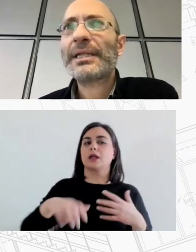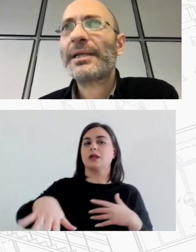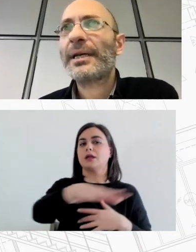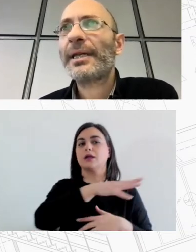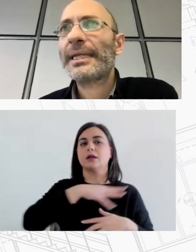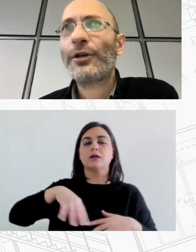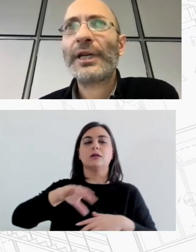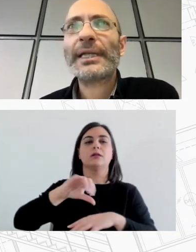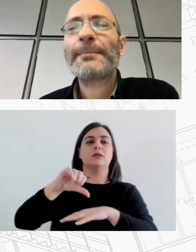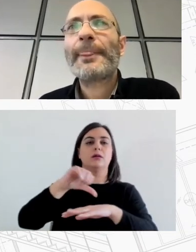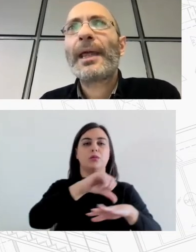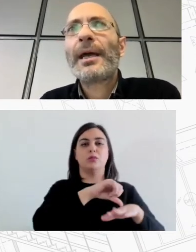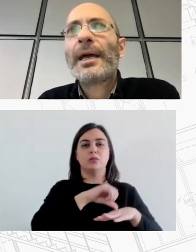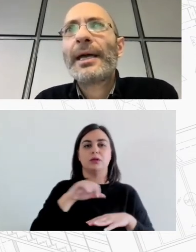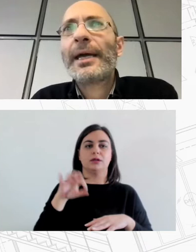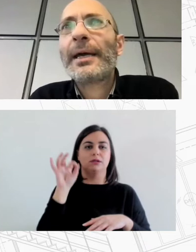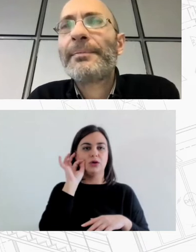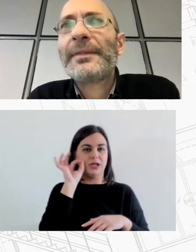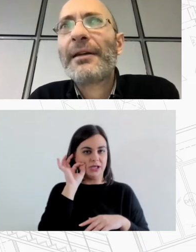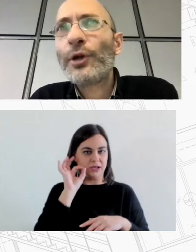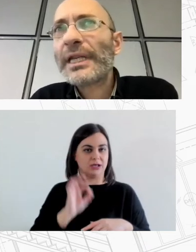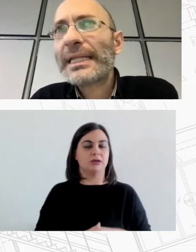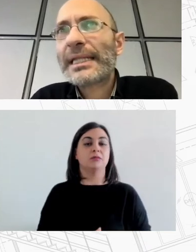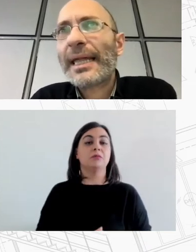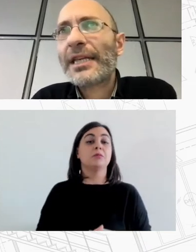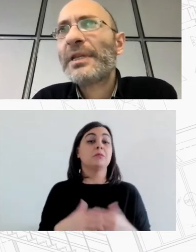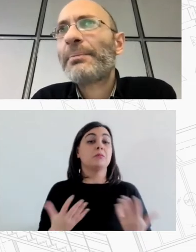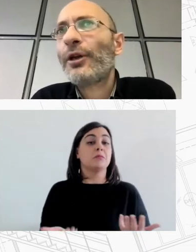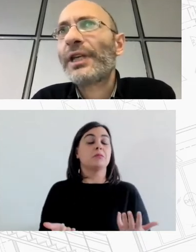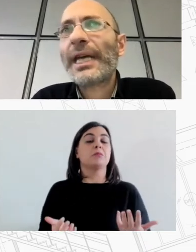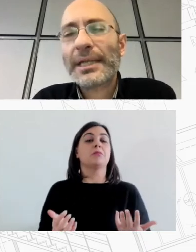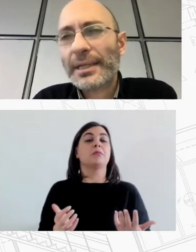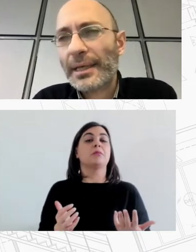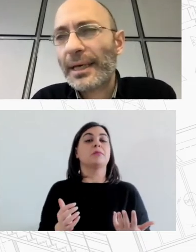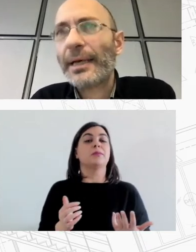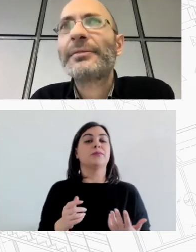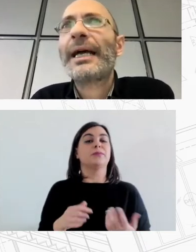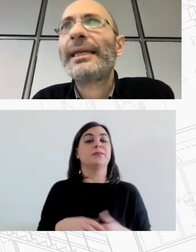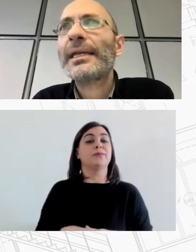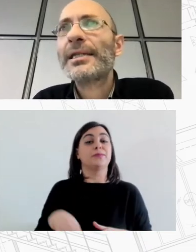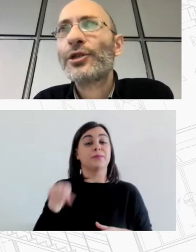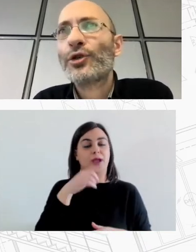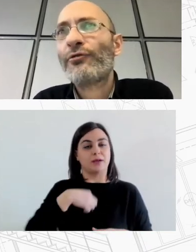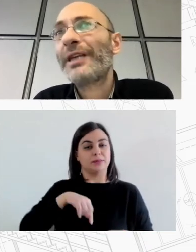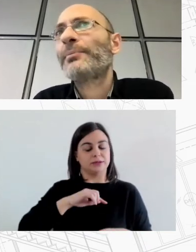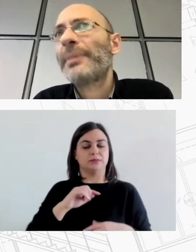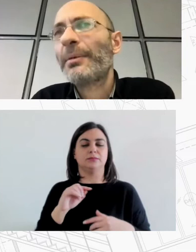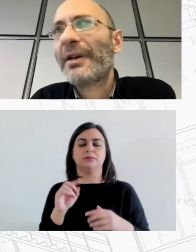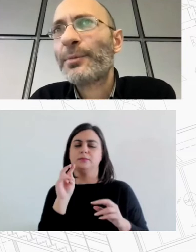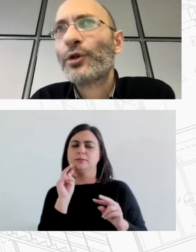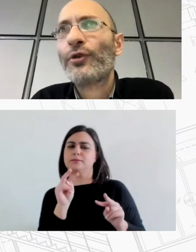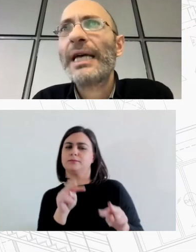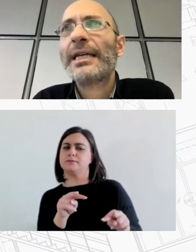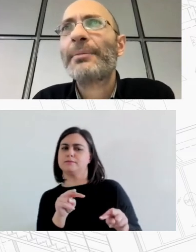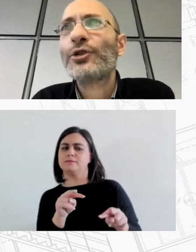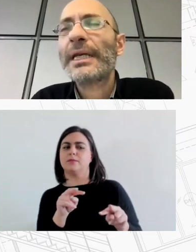της Θεσσαλονίκης Διερευνώντας στις διαθέσμενες επιλογές κατοίκησης όσον αφορά την πλευρά